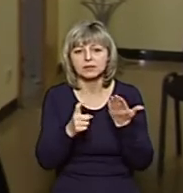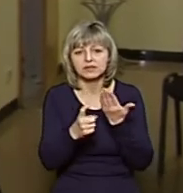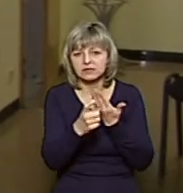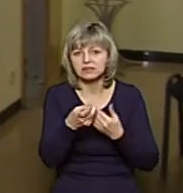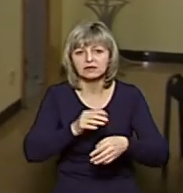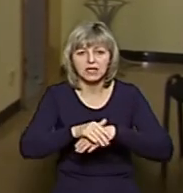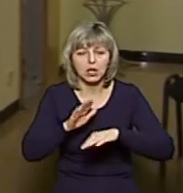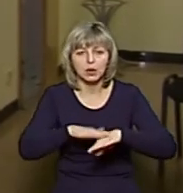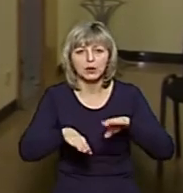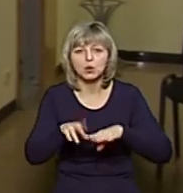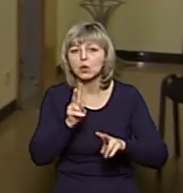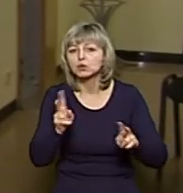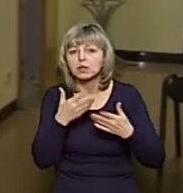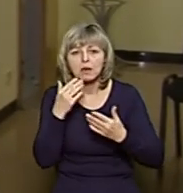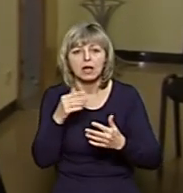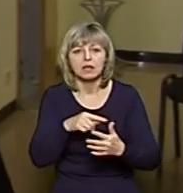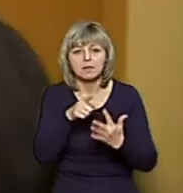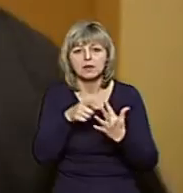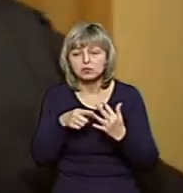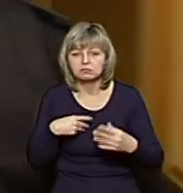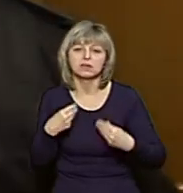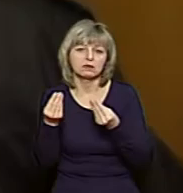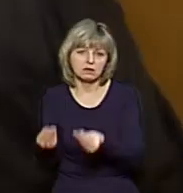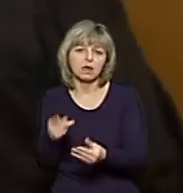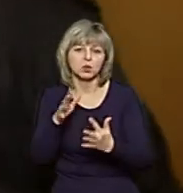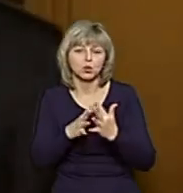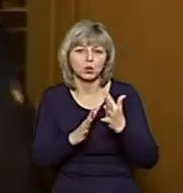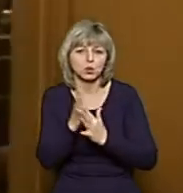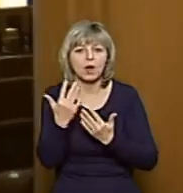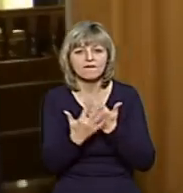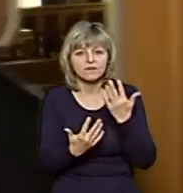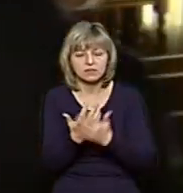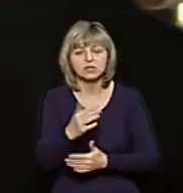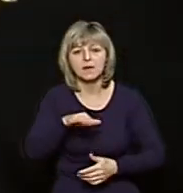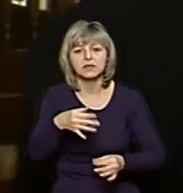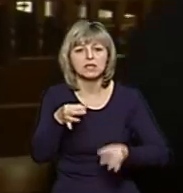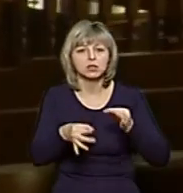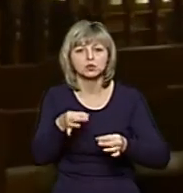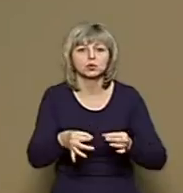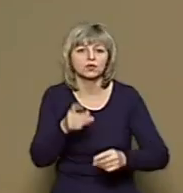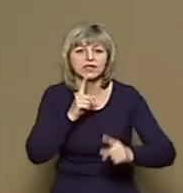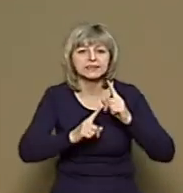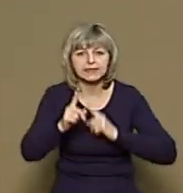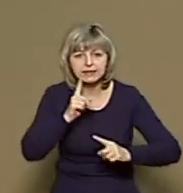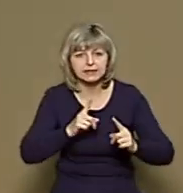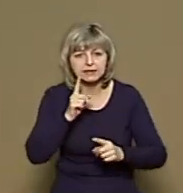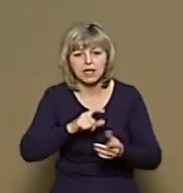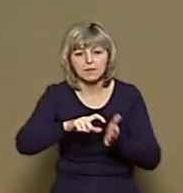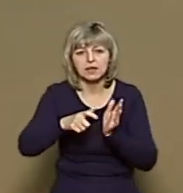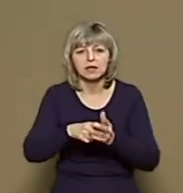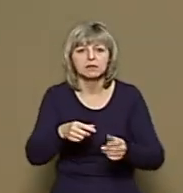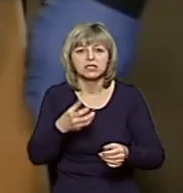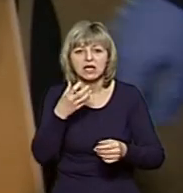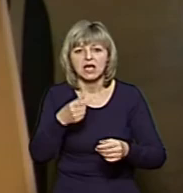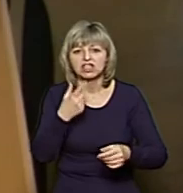руки. Відвідувачі, які не мають рукавичок, ми їм видаємо. Василь Степанюк розповів, після судових засідань приміщення кварцують та